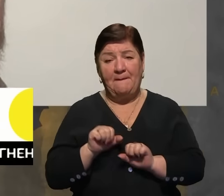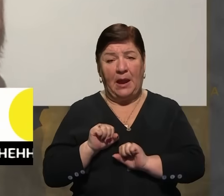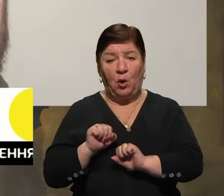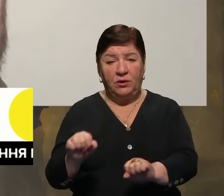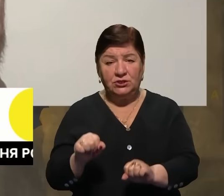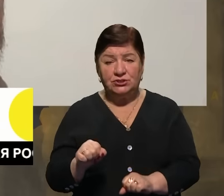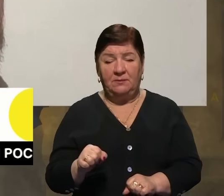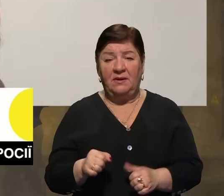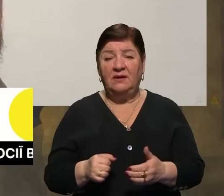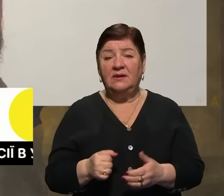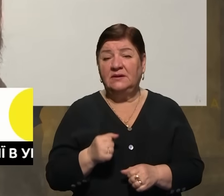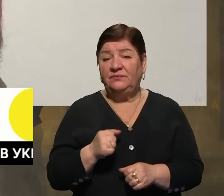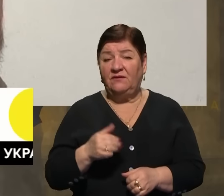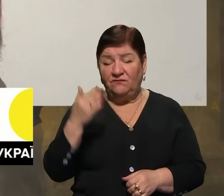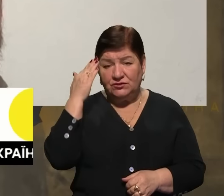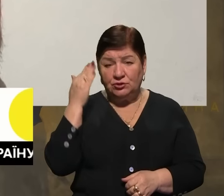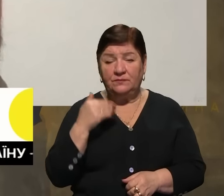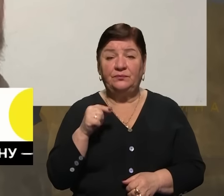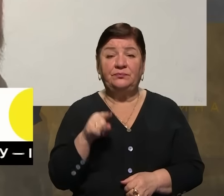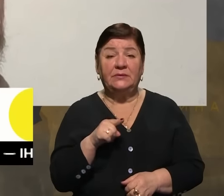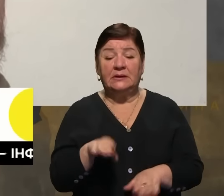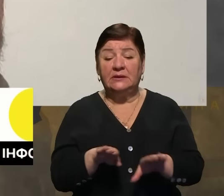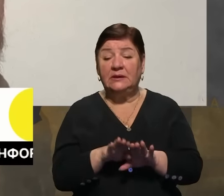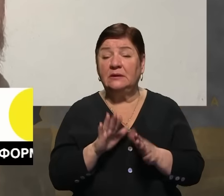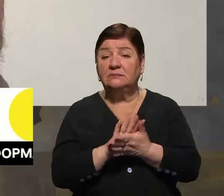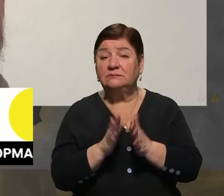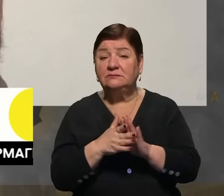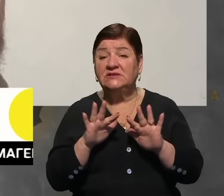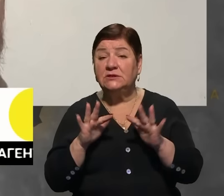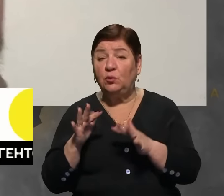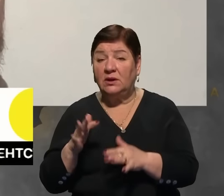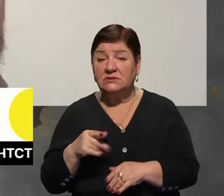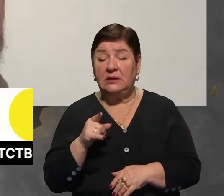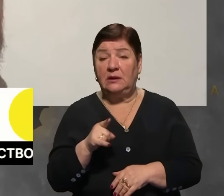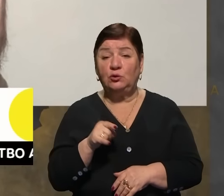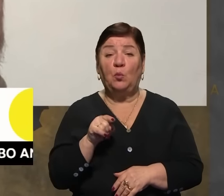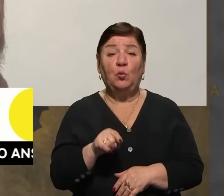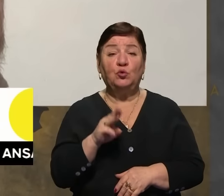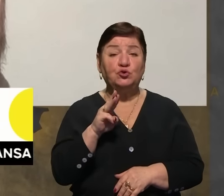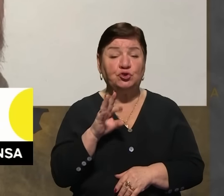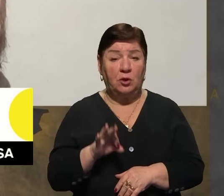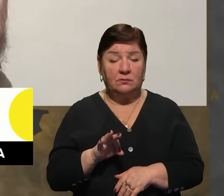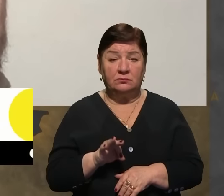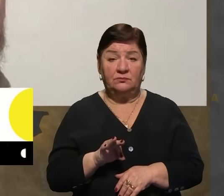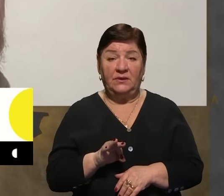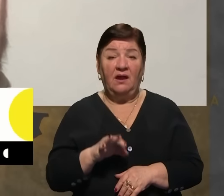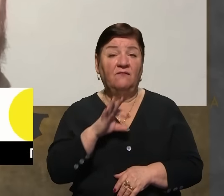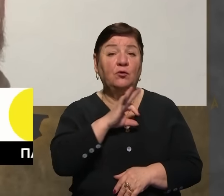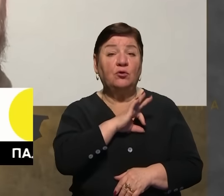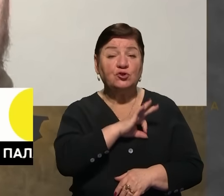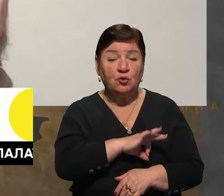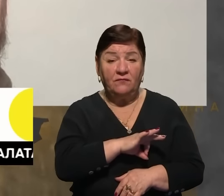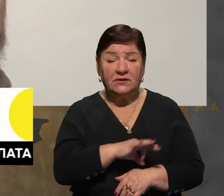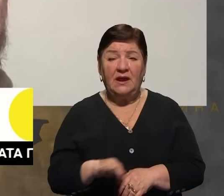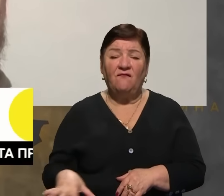задача по логістиці через такі ситуації. Тому що використовується весь